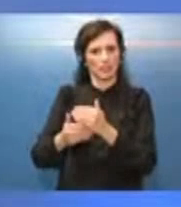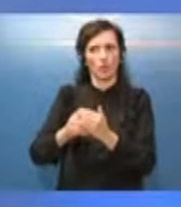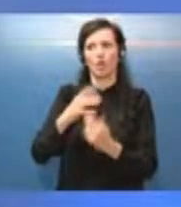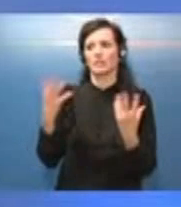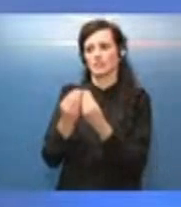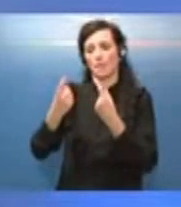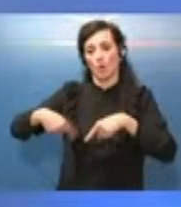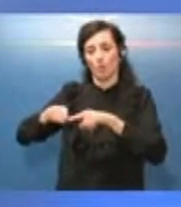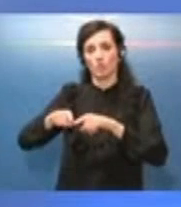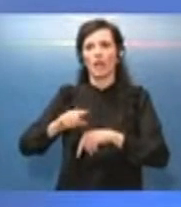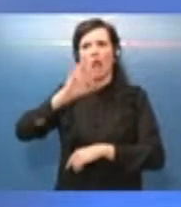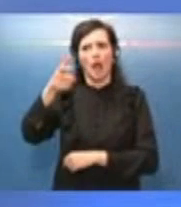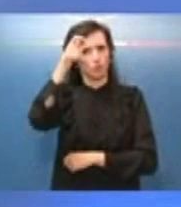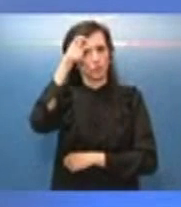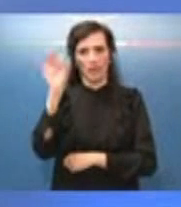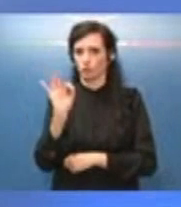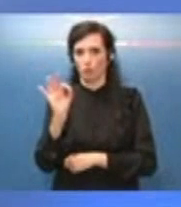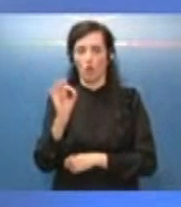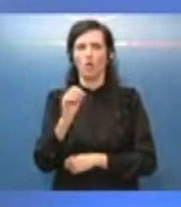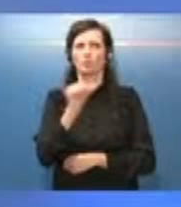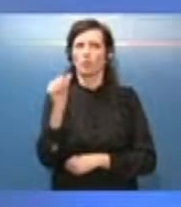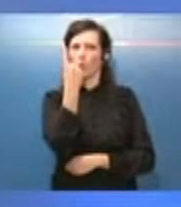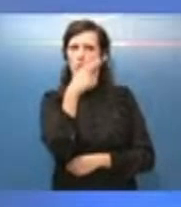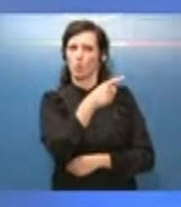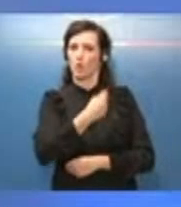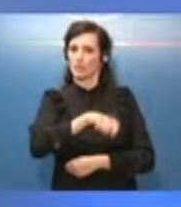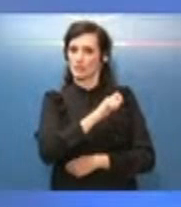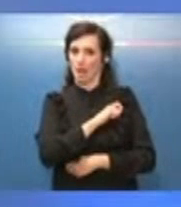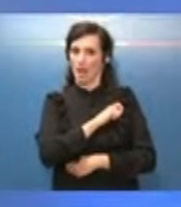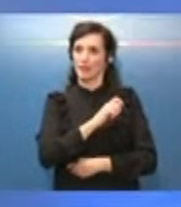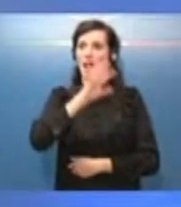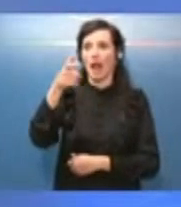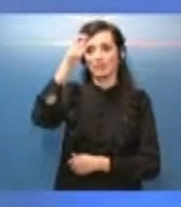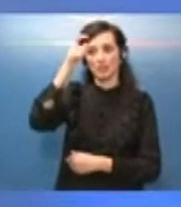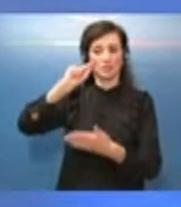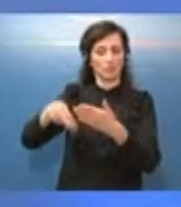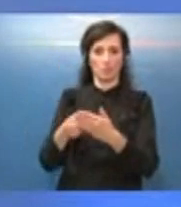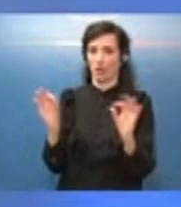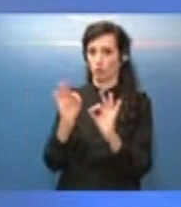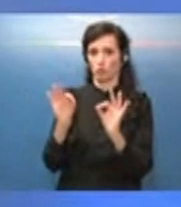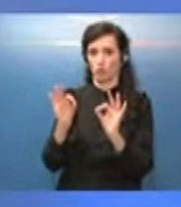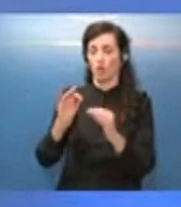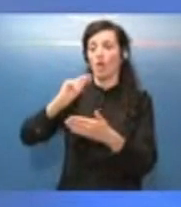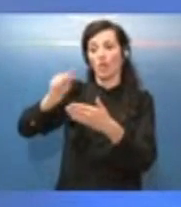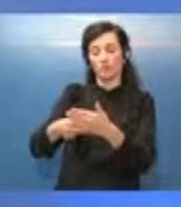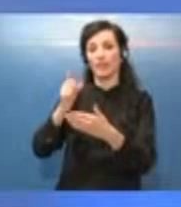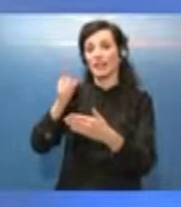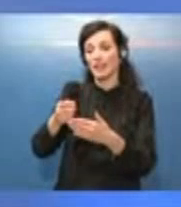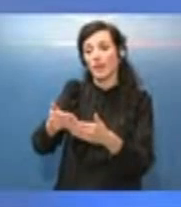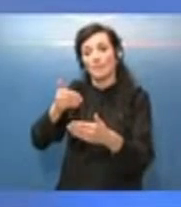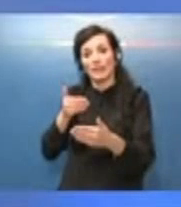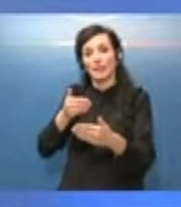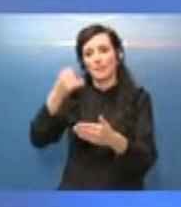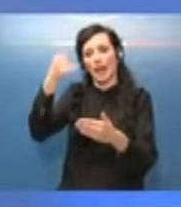uno la Spagna tutti gli altri paesi non hanno ancora firmato questo accordo la cui firma dovrebbe venire prima della fine di dicembre